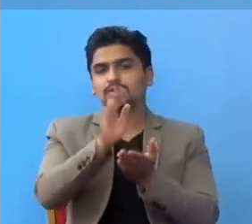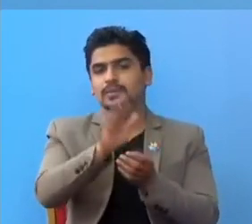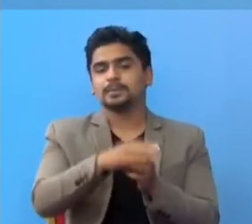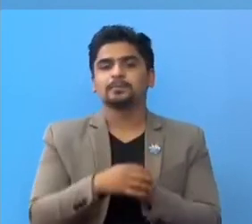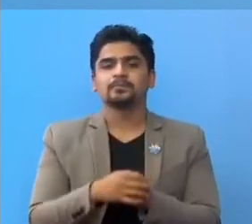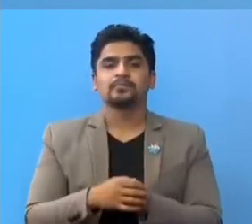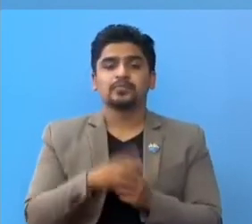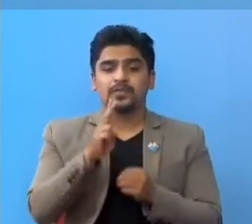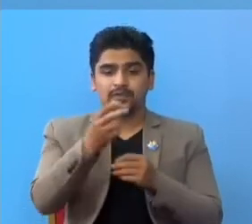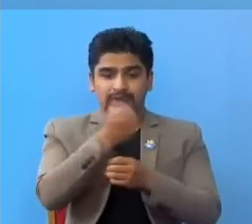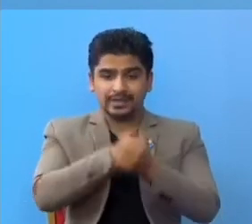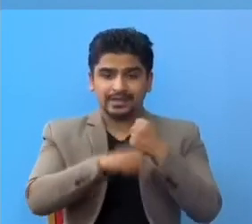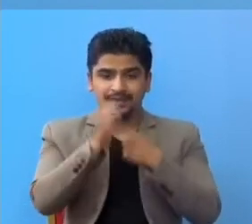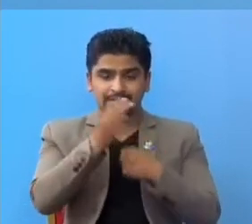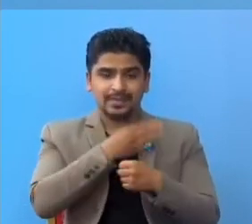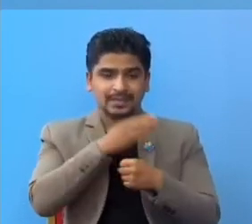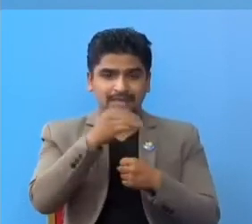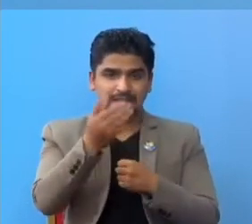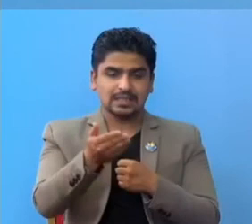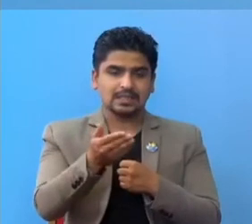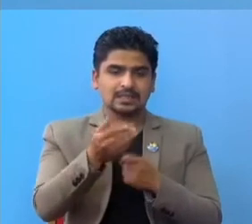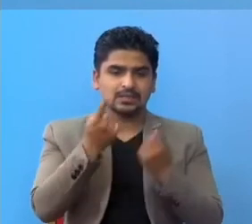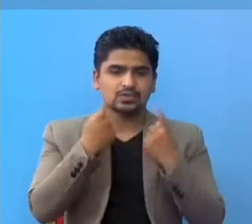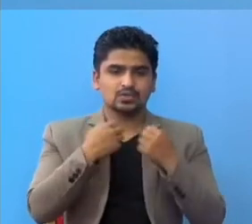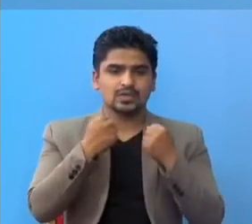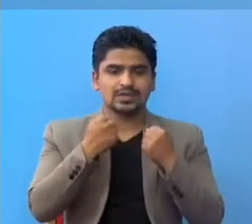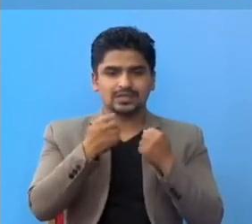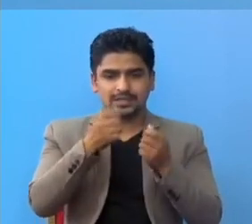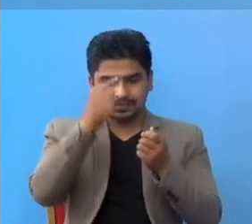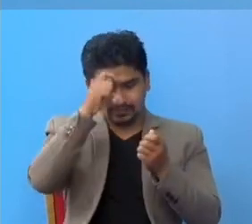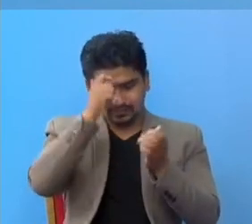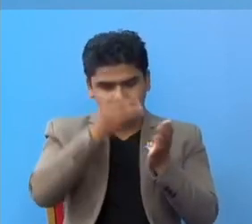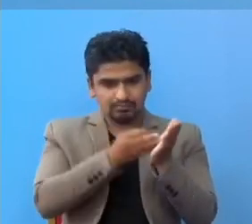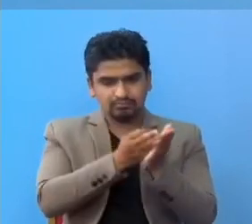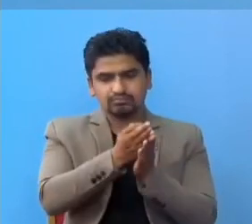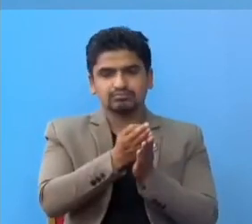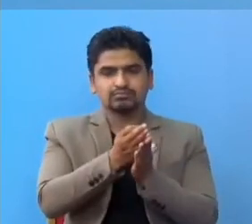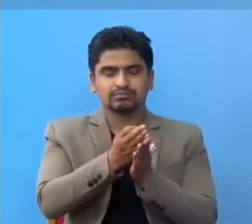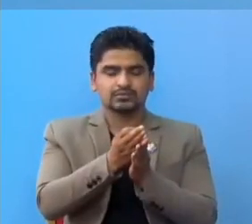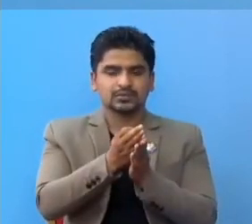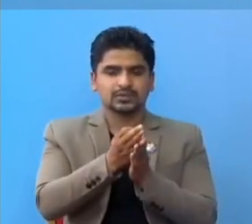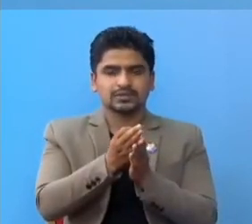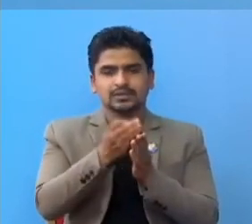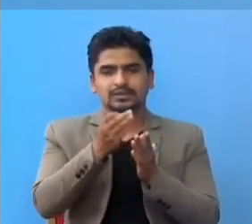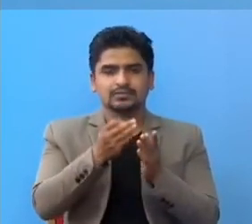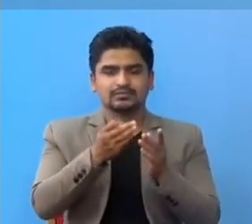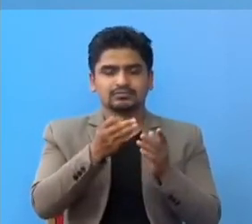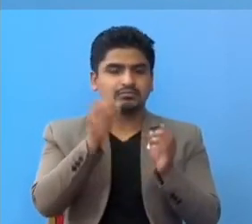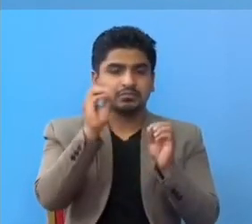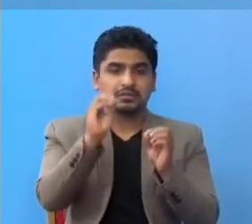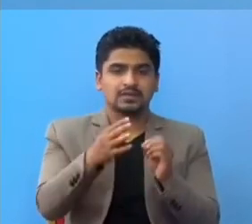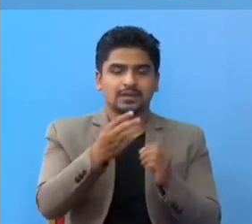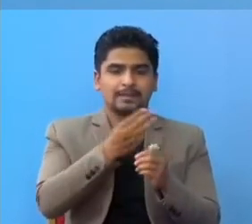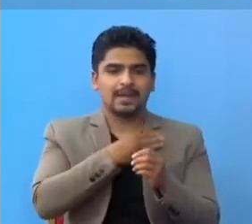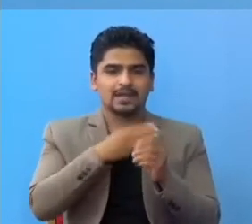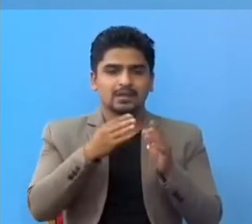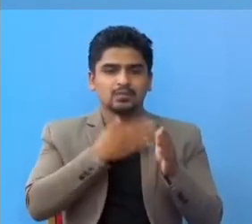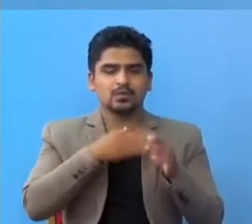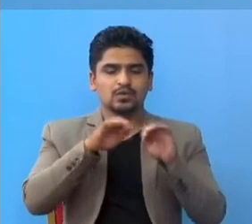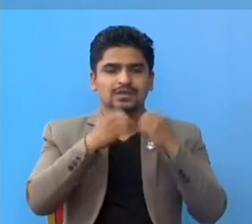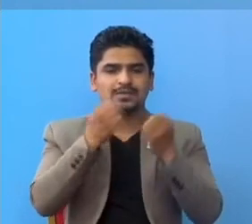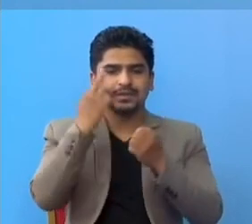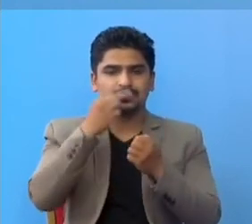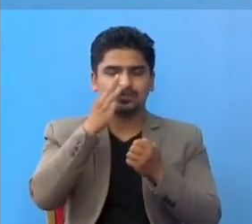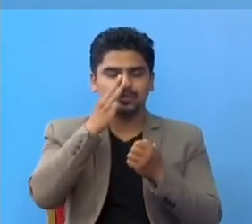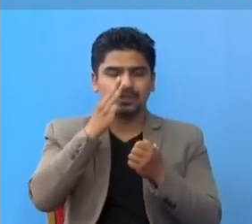एसता क्रिया कलापले मानिशलाई स्वास्ते आचरण अवलन गर्नन निरुष्चाइद गर्द चा मानिशरु मनोसामाजिक रूप